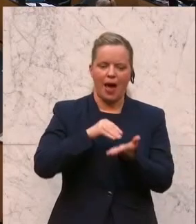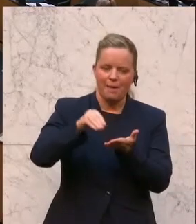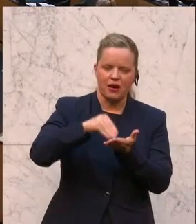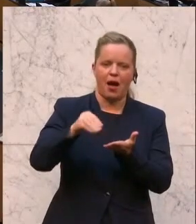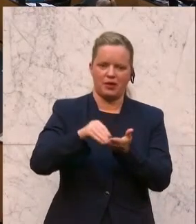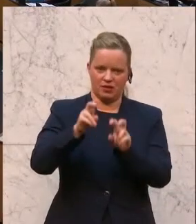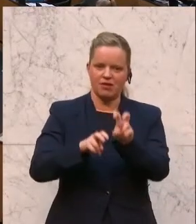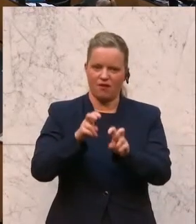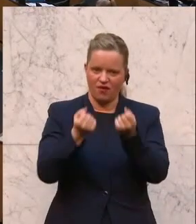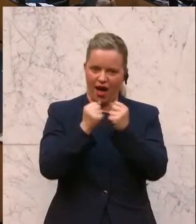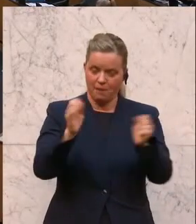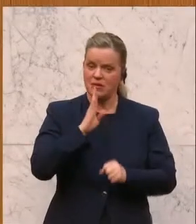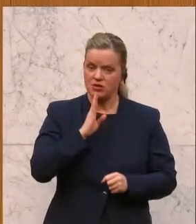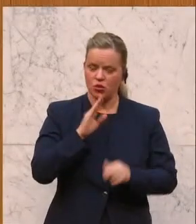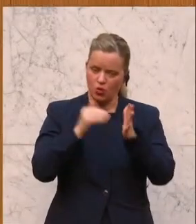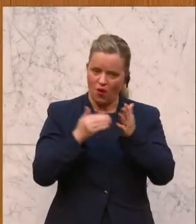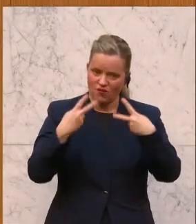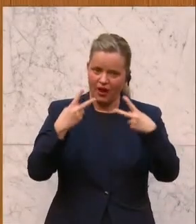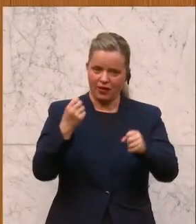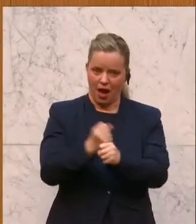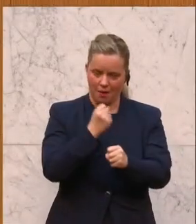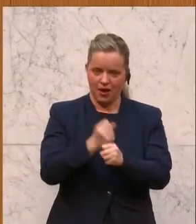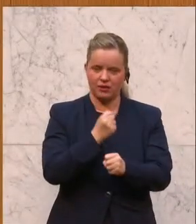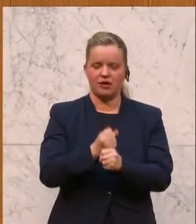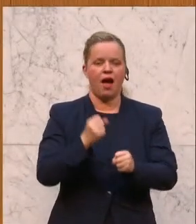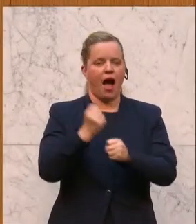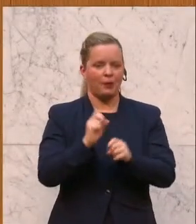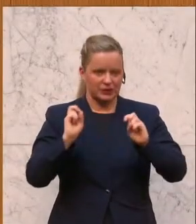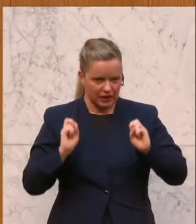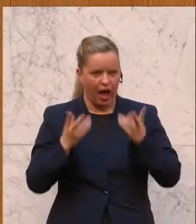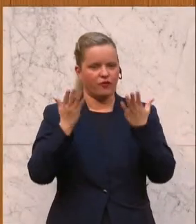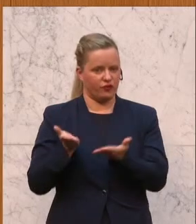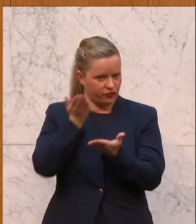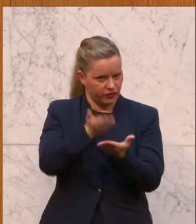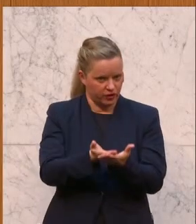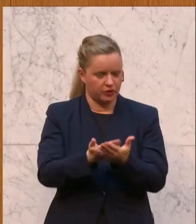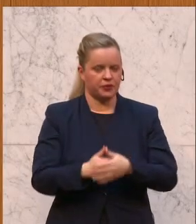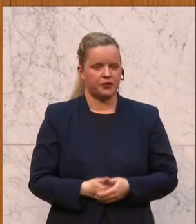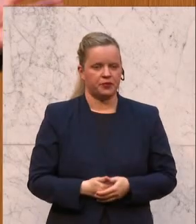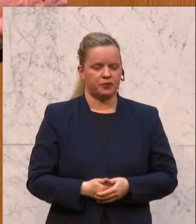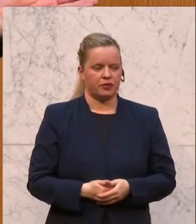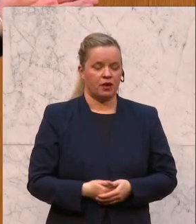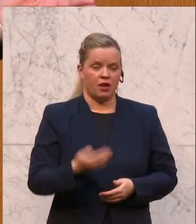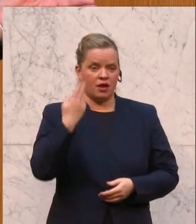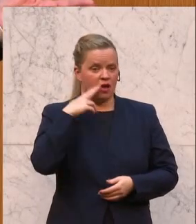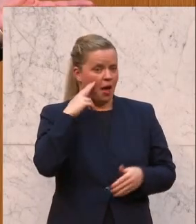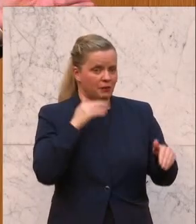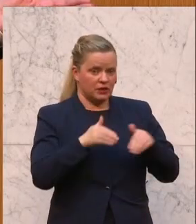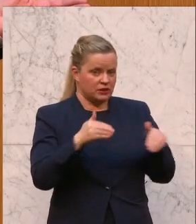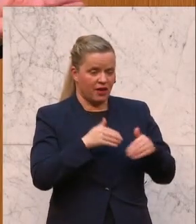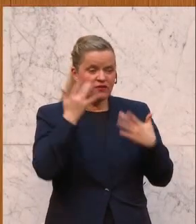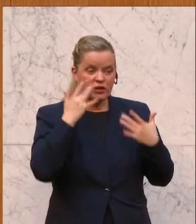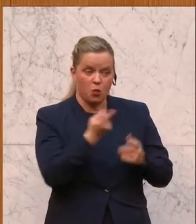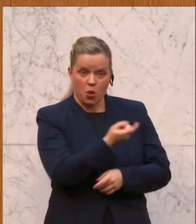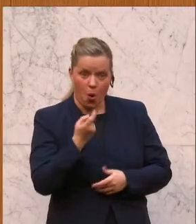in der Pension zu arbeiten und ihre Arbeitskraft zur Verfügung zu stellen. Auch hier, Herr Minister, weiß nicht, ob es kommt,